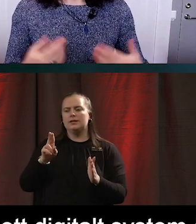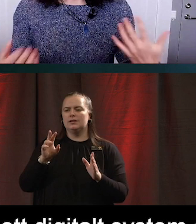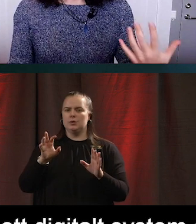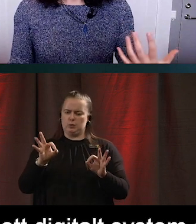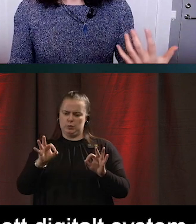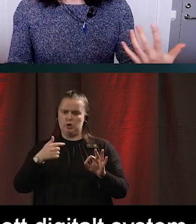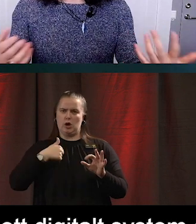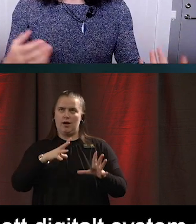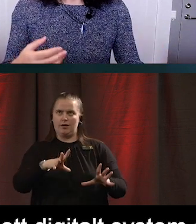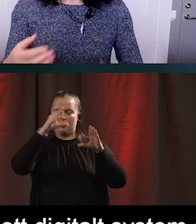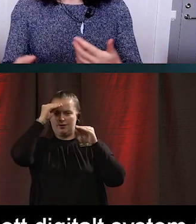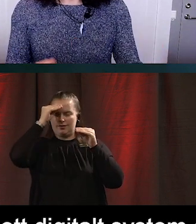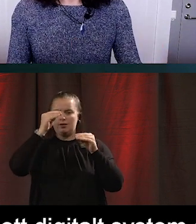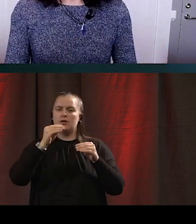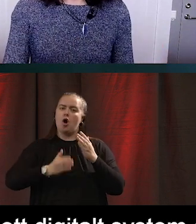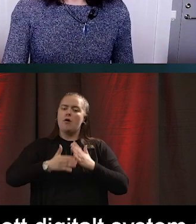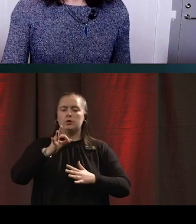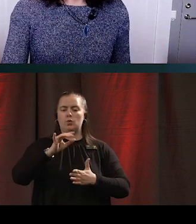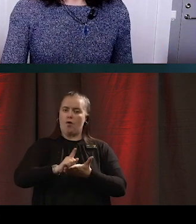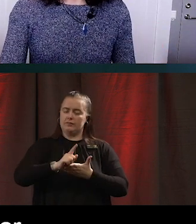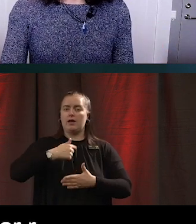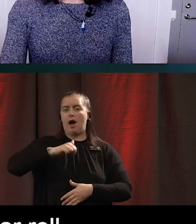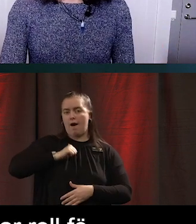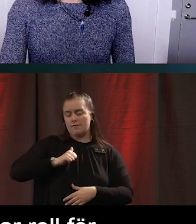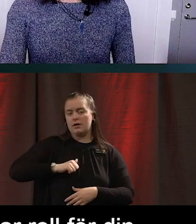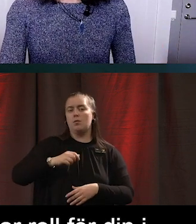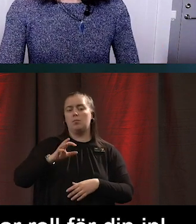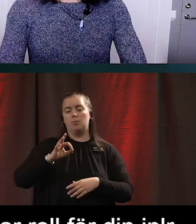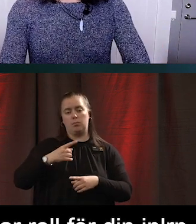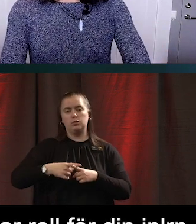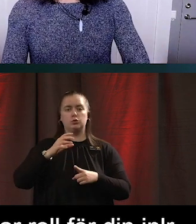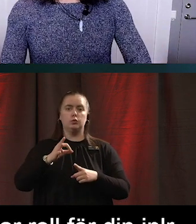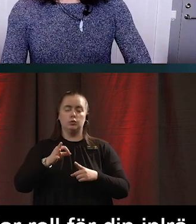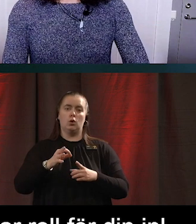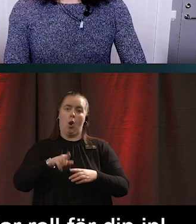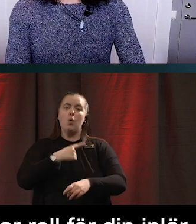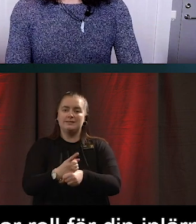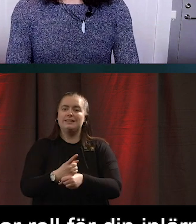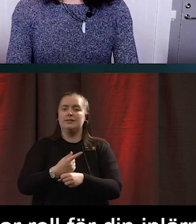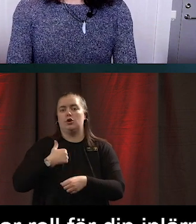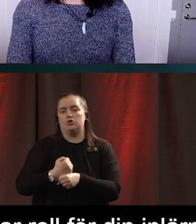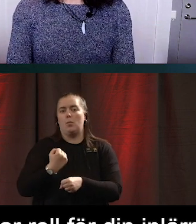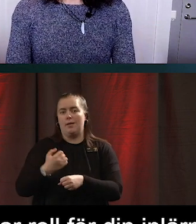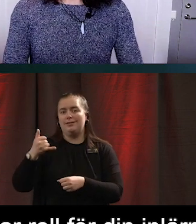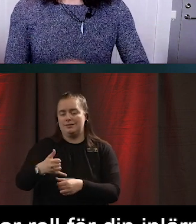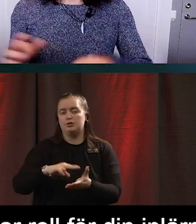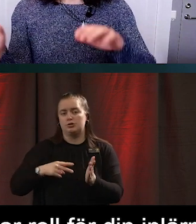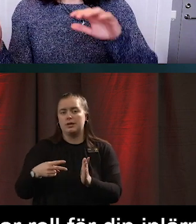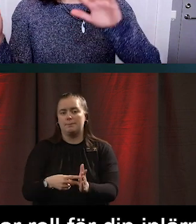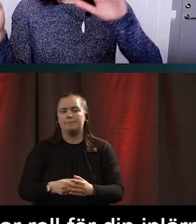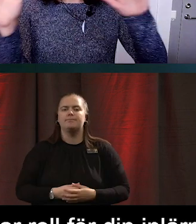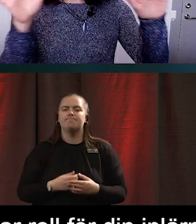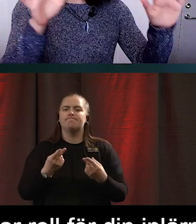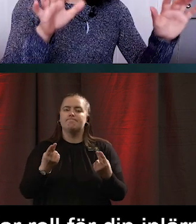hur ofta du gör det här och hur mycket du handskas med det. Sen kan man ju också gå igenom vad olika symboler betyder och prata